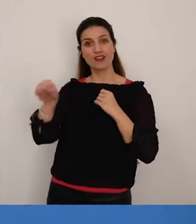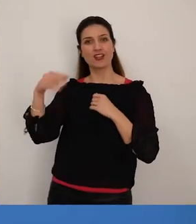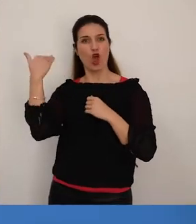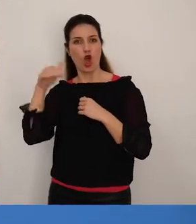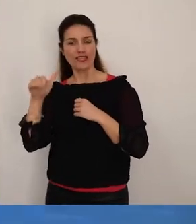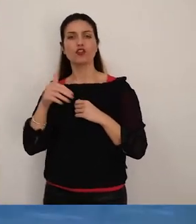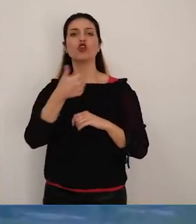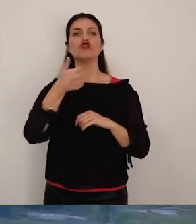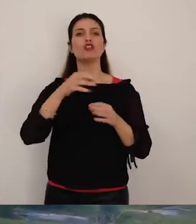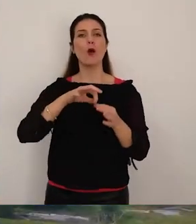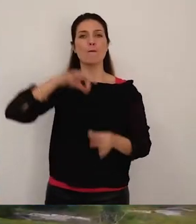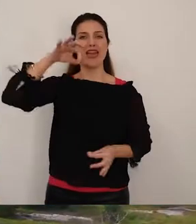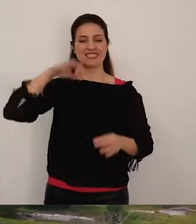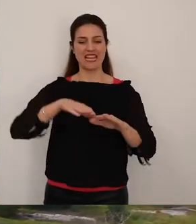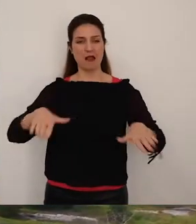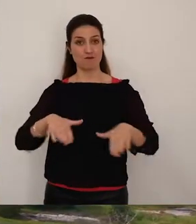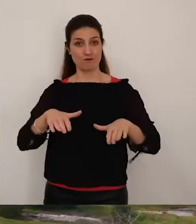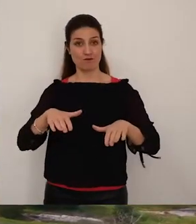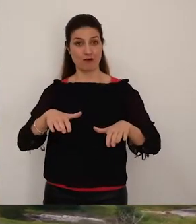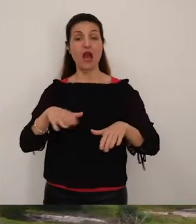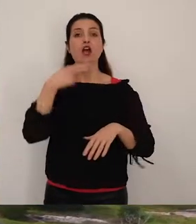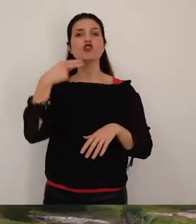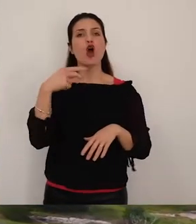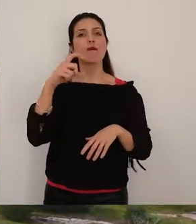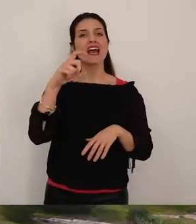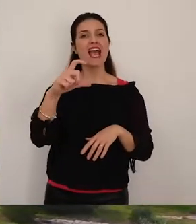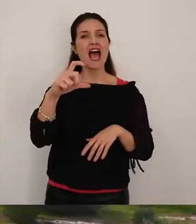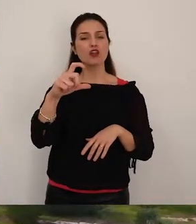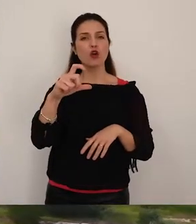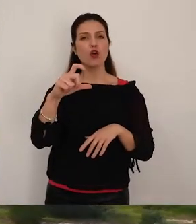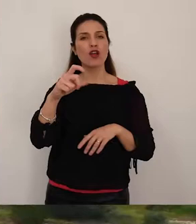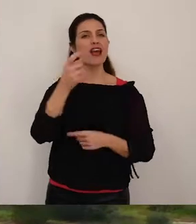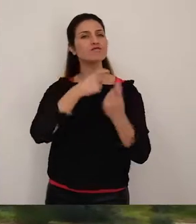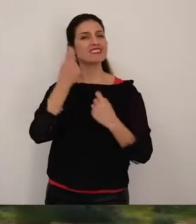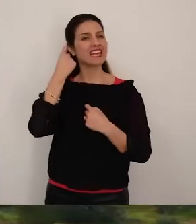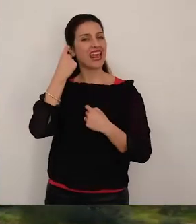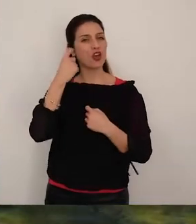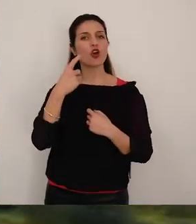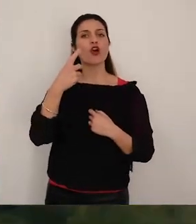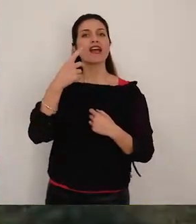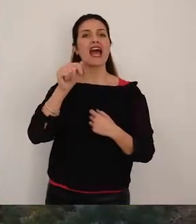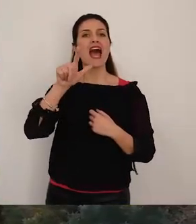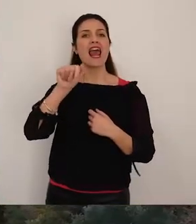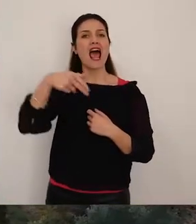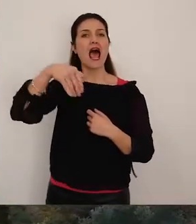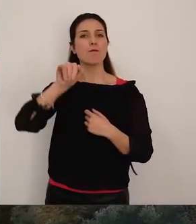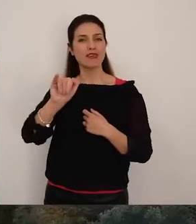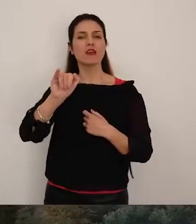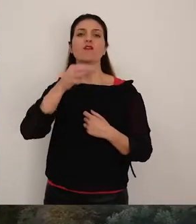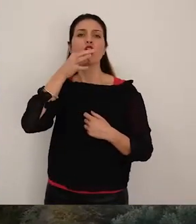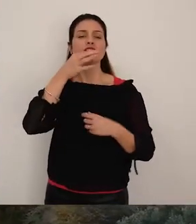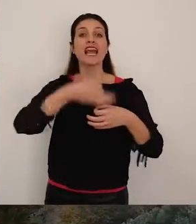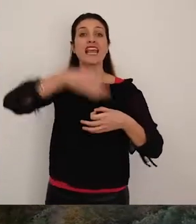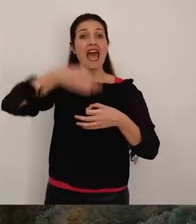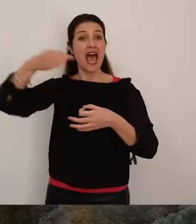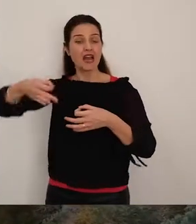e a 100 metri sul livello del mare. In greco il suo nome originario era Kalami, cioè Canne, in riferimento